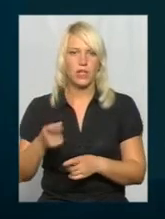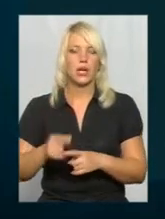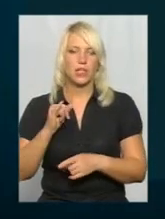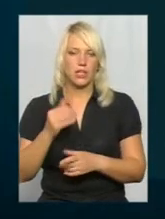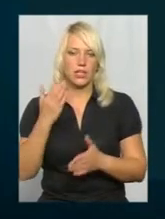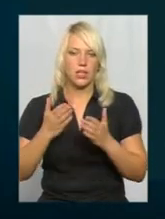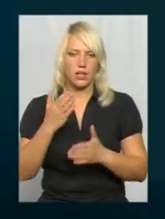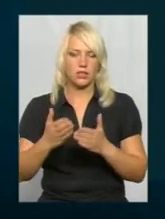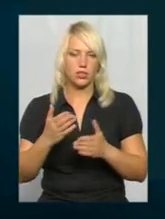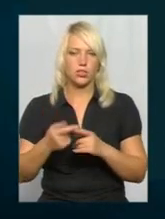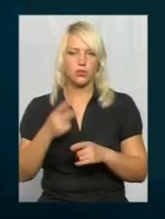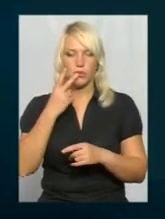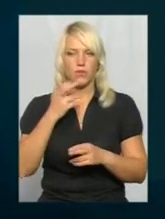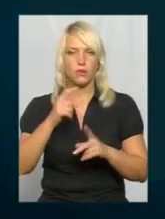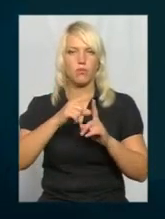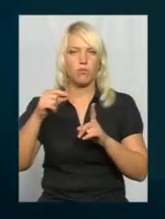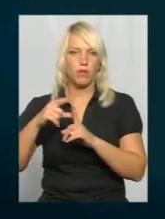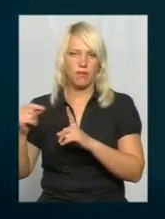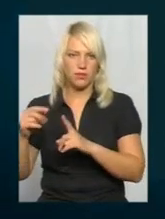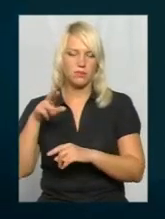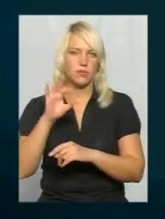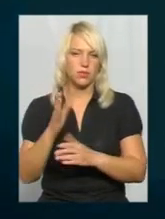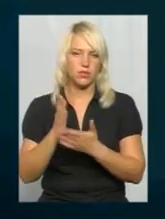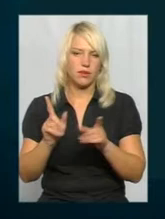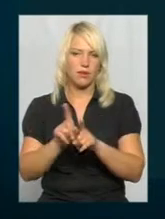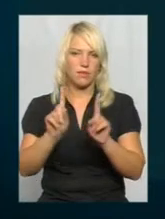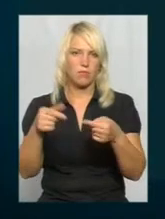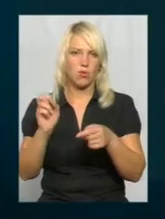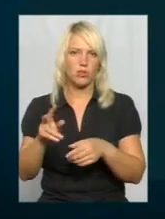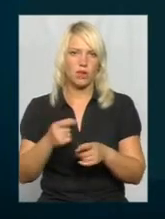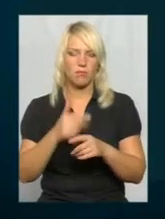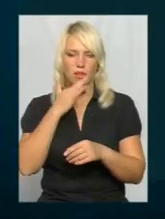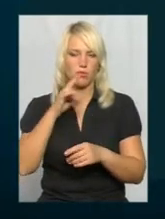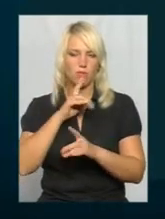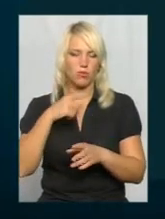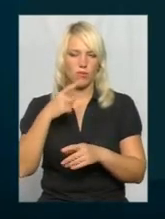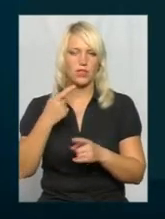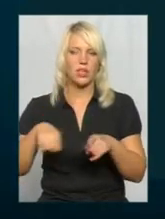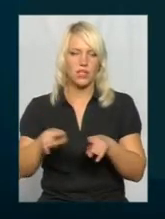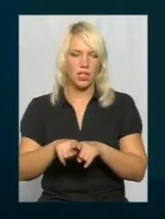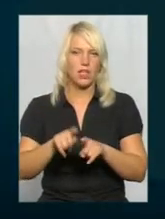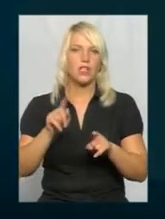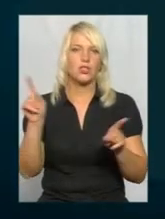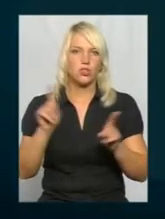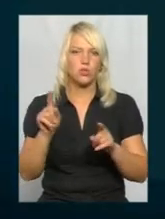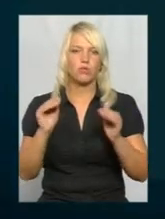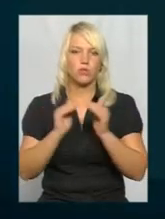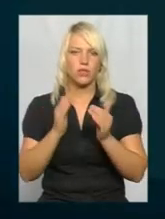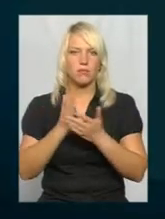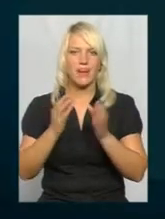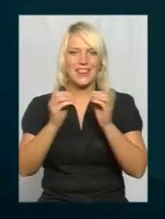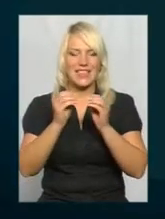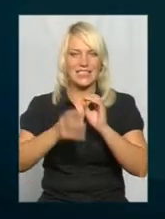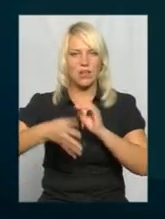до правил пожежної безпеки, які діють на сьогоднішній день, то є такі вимоги, багато не буду говорити, але деякі з них, це якщо будинок має 10 і вищих